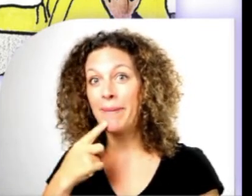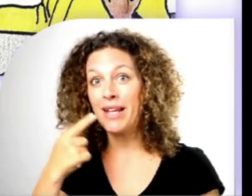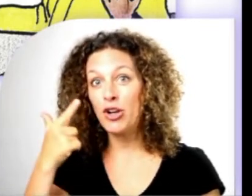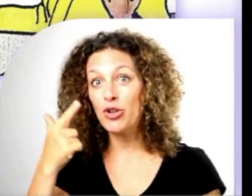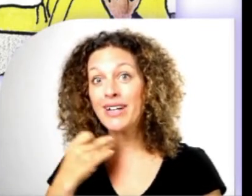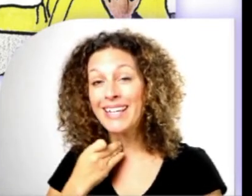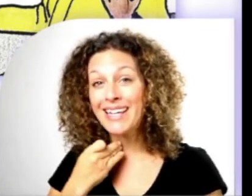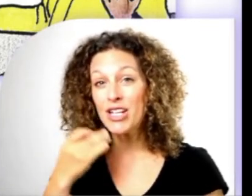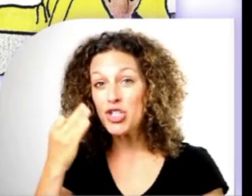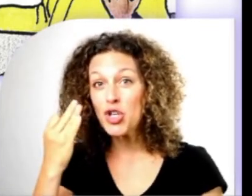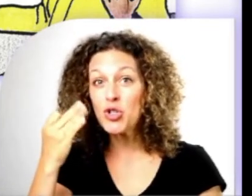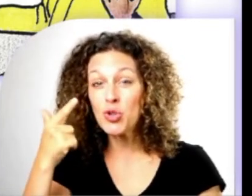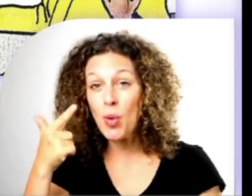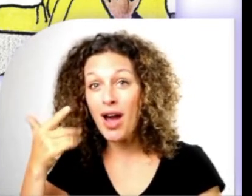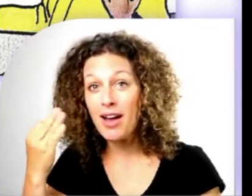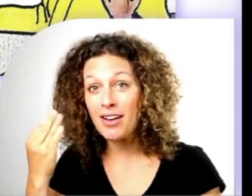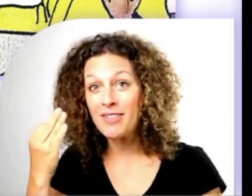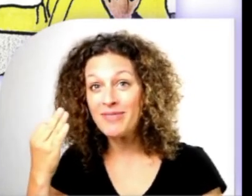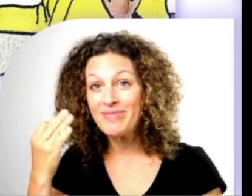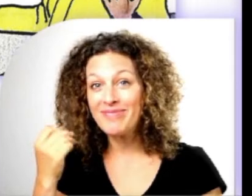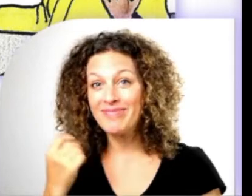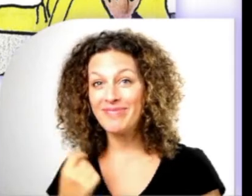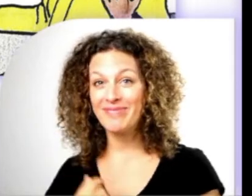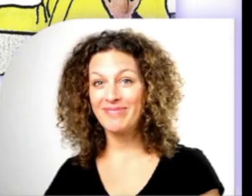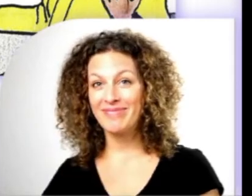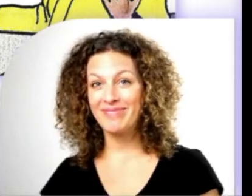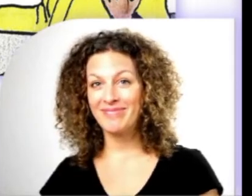appellerai ce soir.